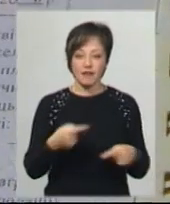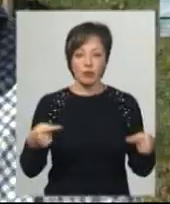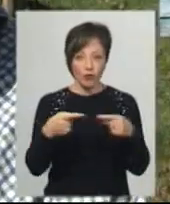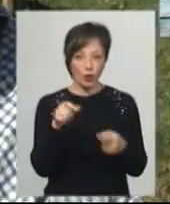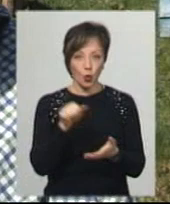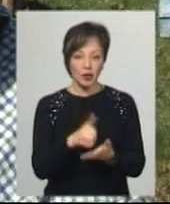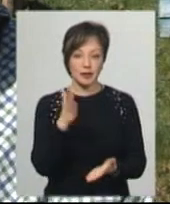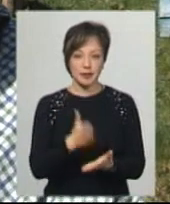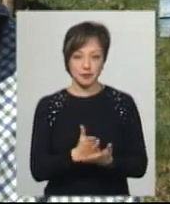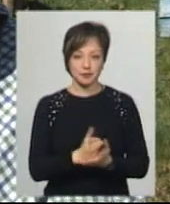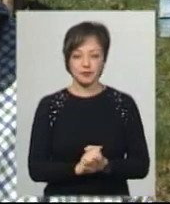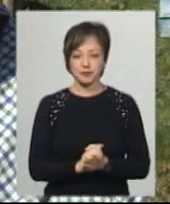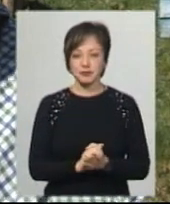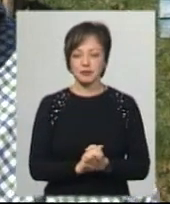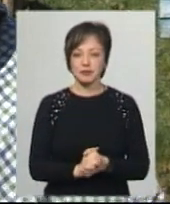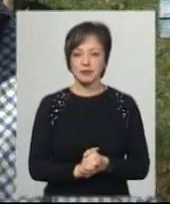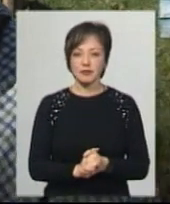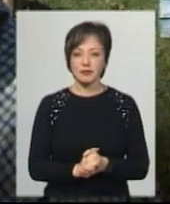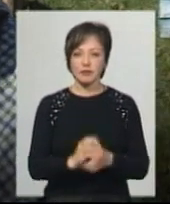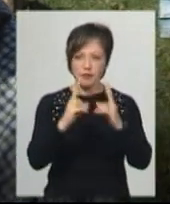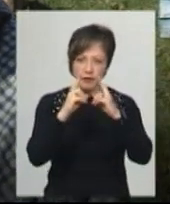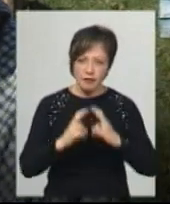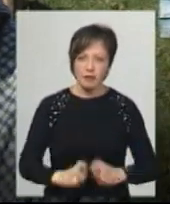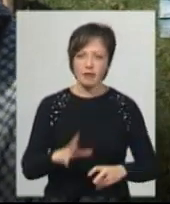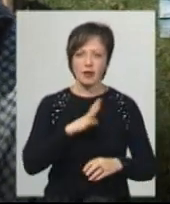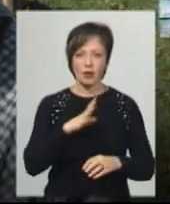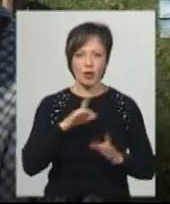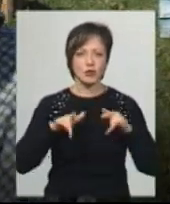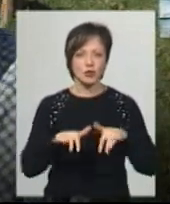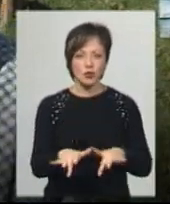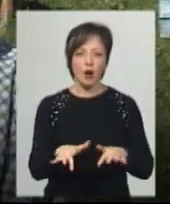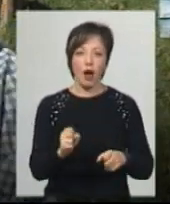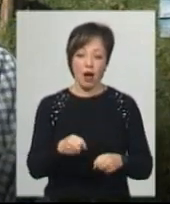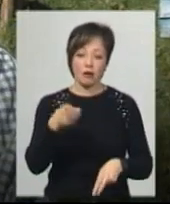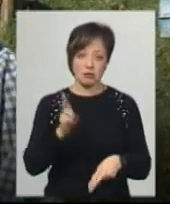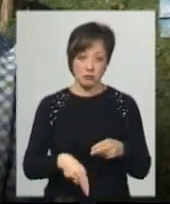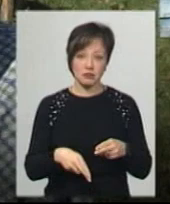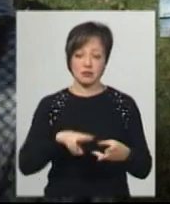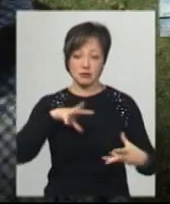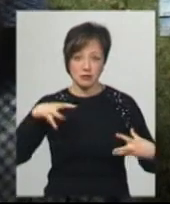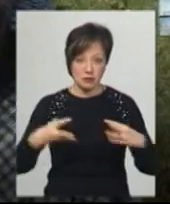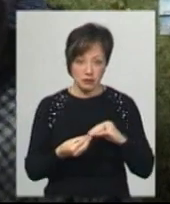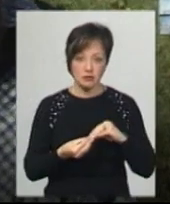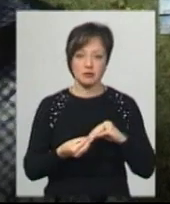документ. Брали аналізи, відбиралися, це йшла певна процедура. А в заключенні приїжджала комісія,